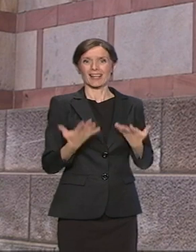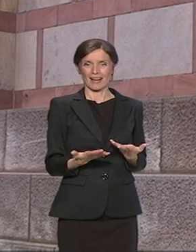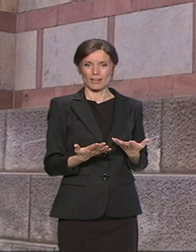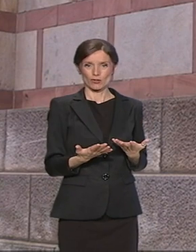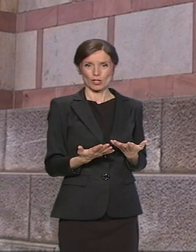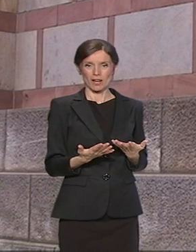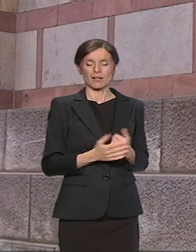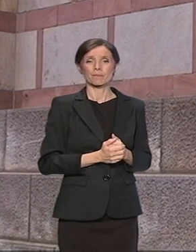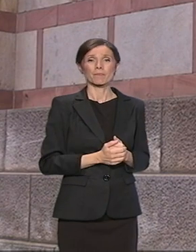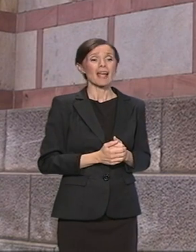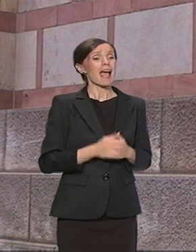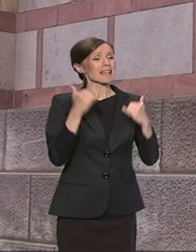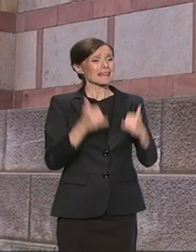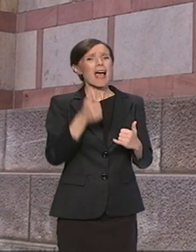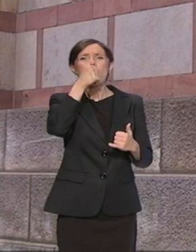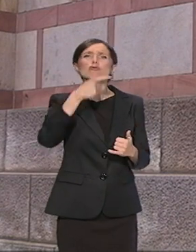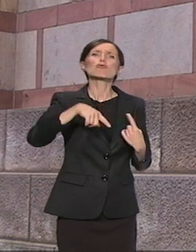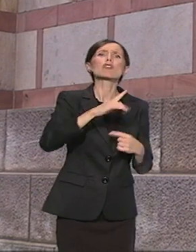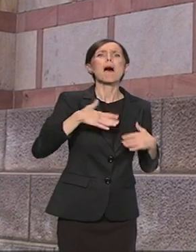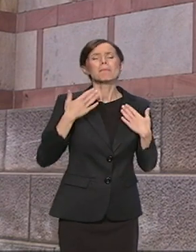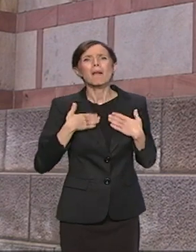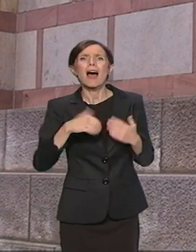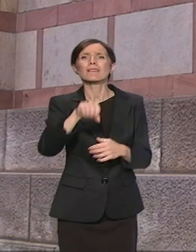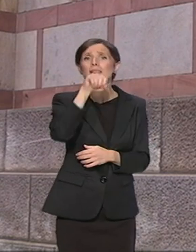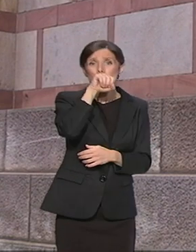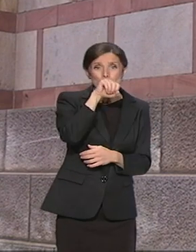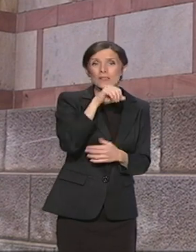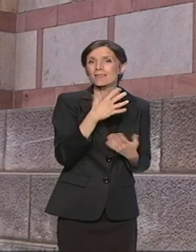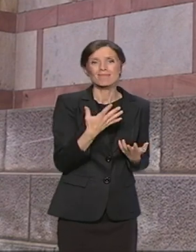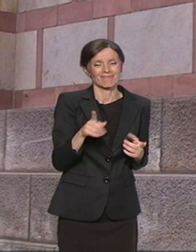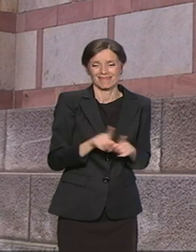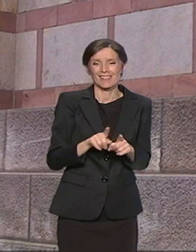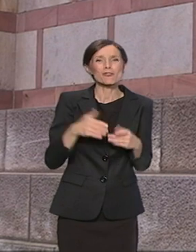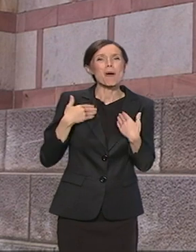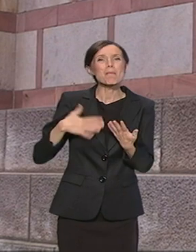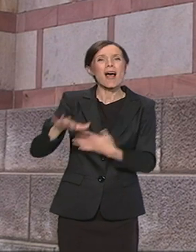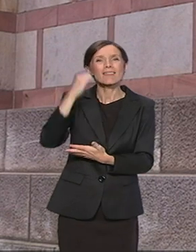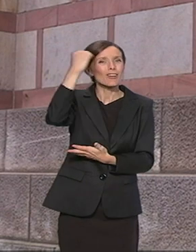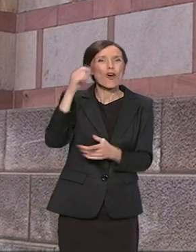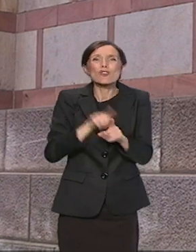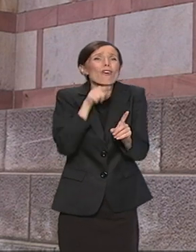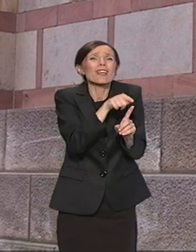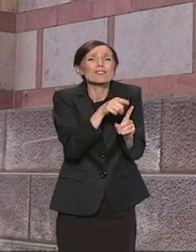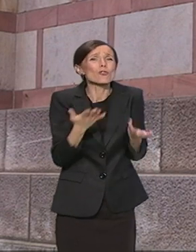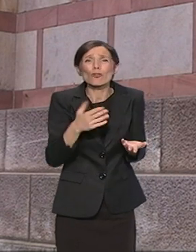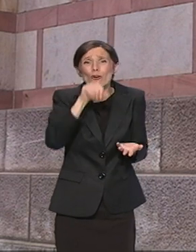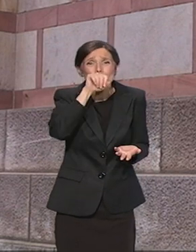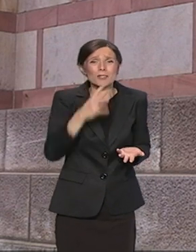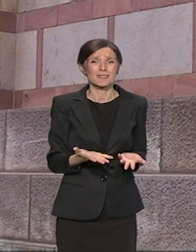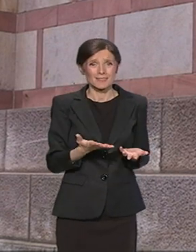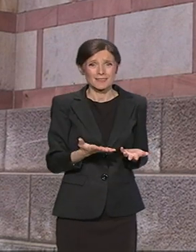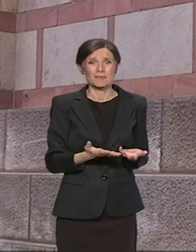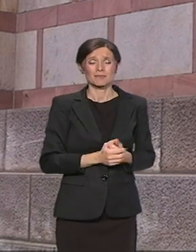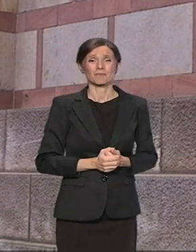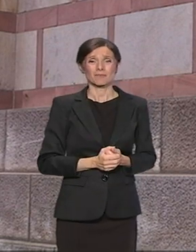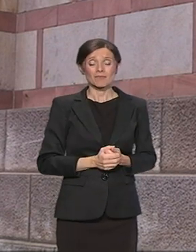prijemči mladima, neminovno je i onaj sadržaj koji zanima i mlade na Kosovu i Metohiji, mlade Srbe na Kosovu i Metohiji i